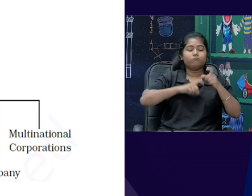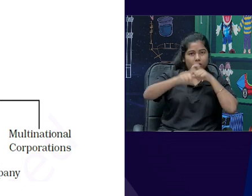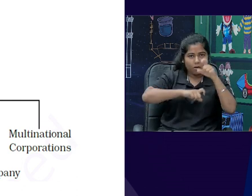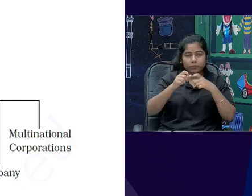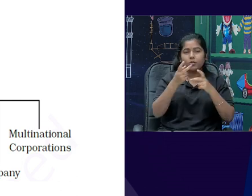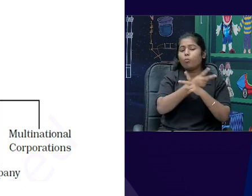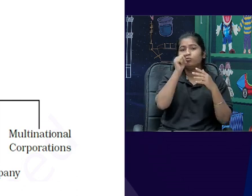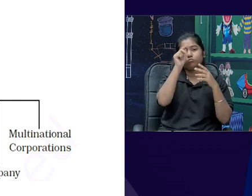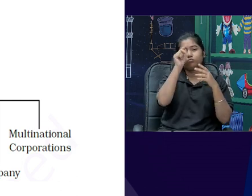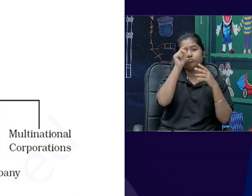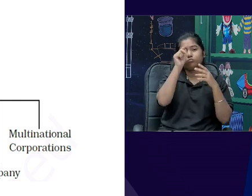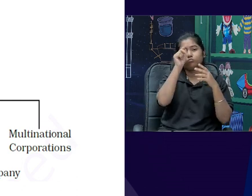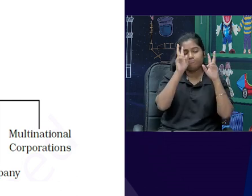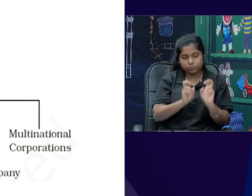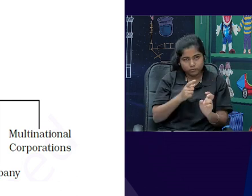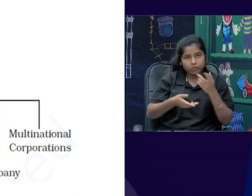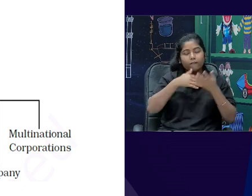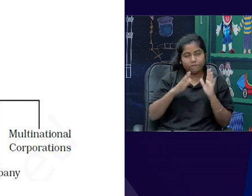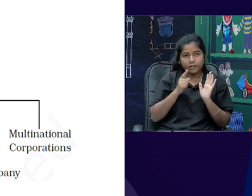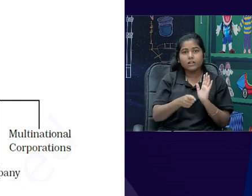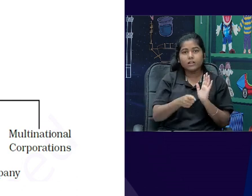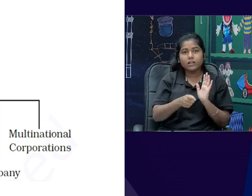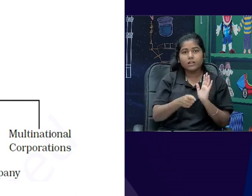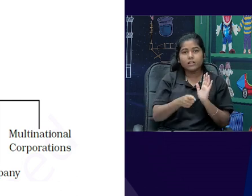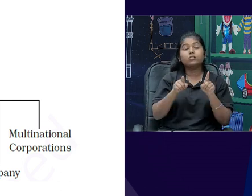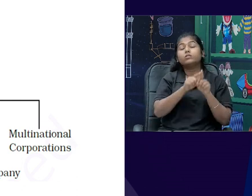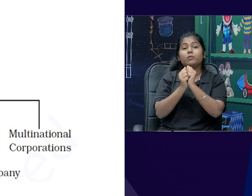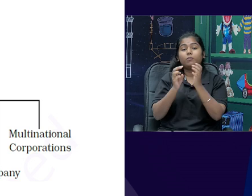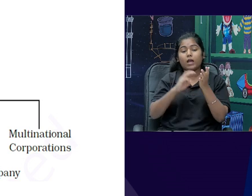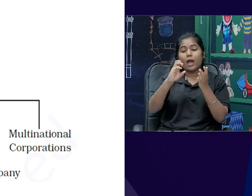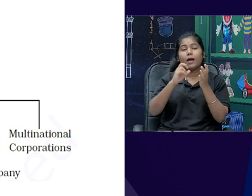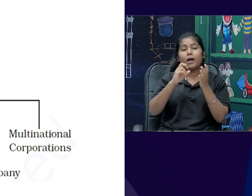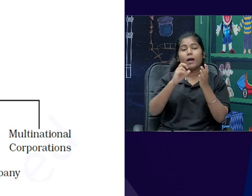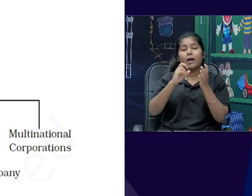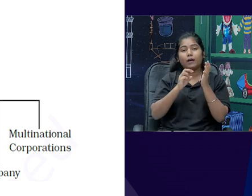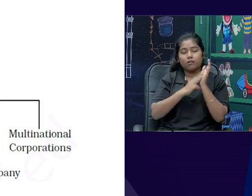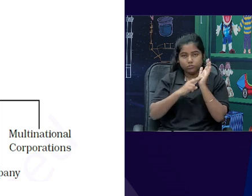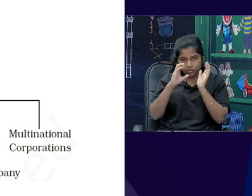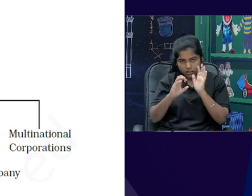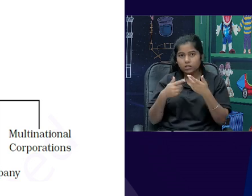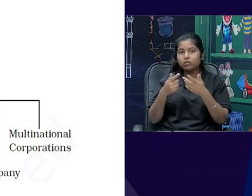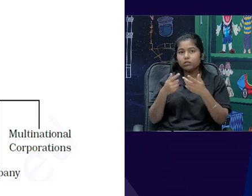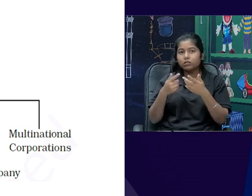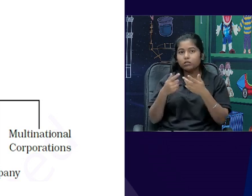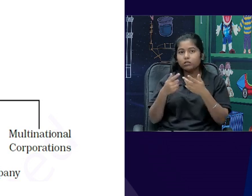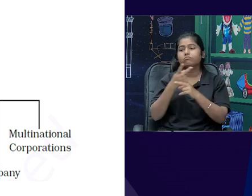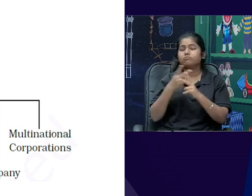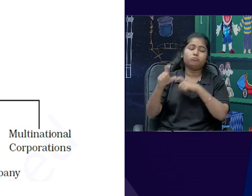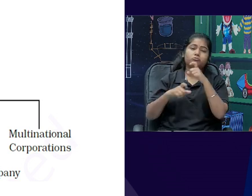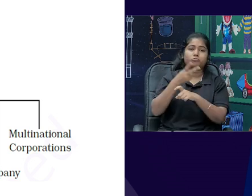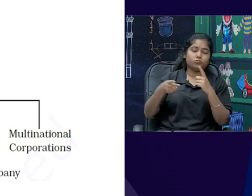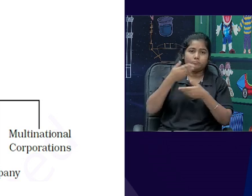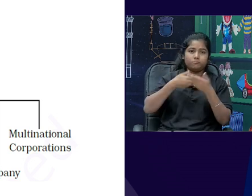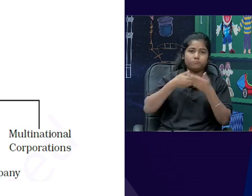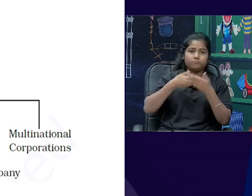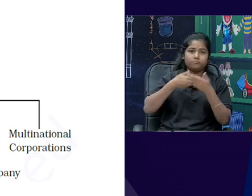company and also multinational corporations, MNCs, these are all private sector okay, today our journey